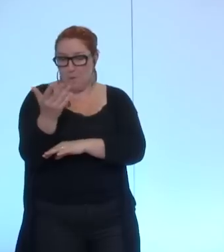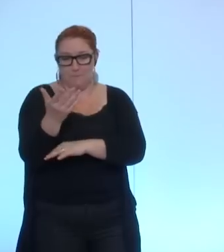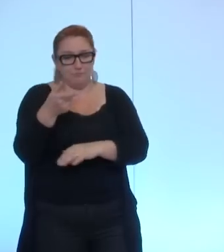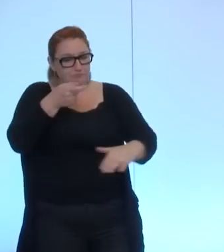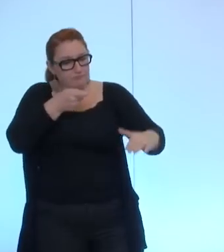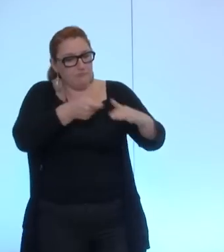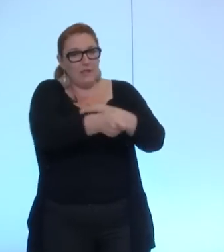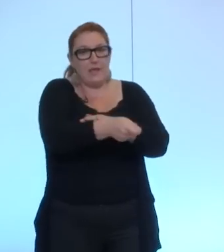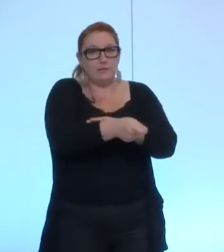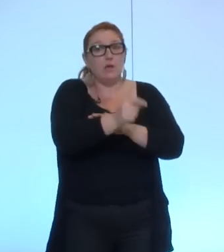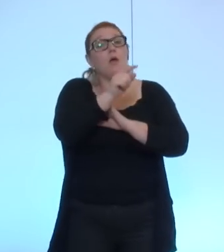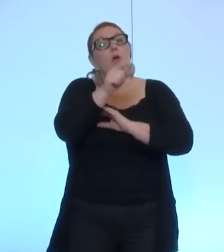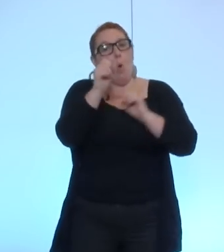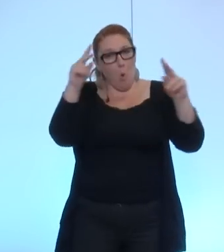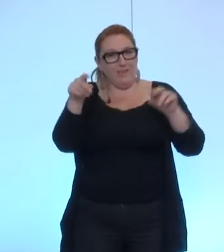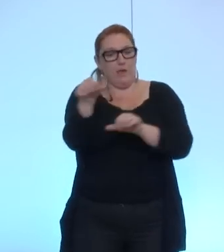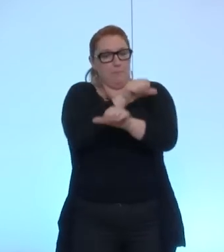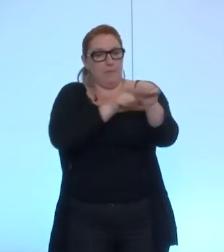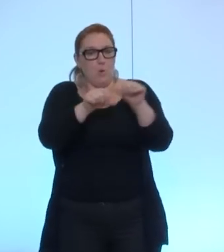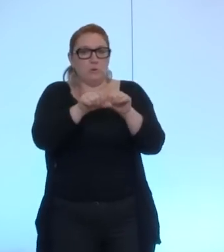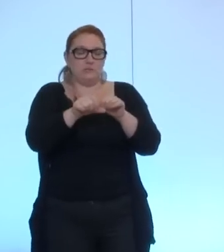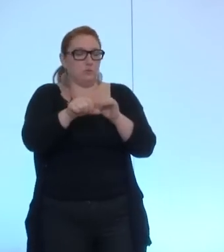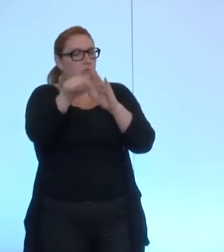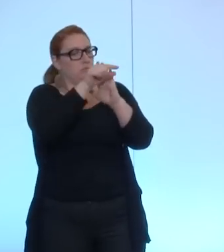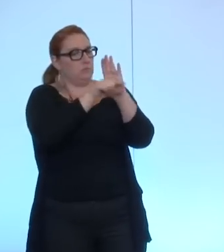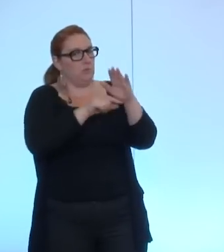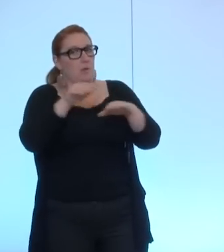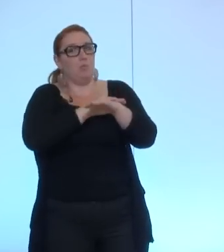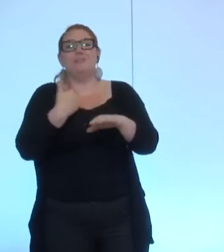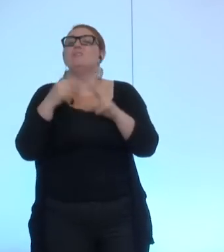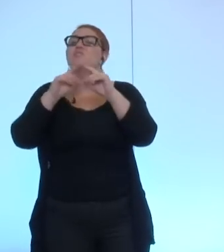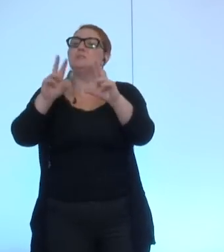au respect des conditions politiques que je viens d'énoncer merci